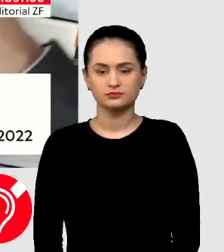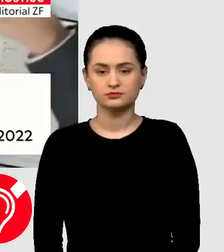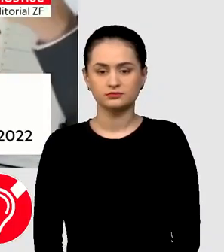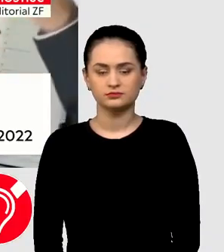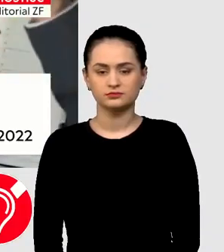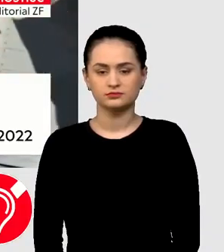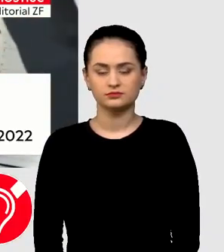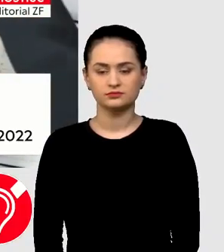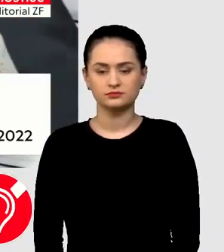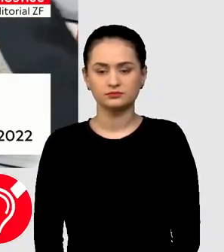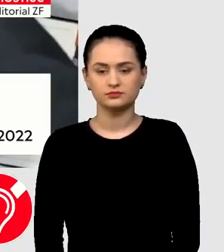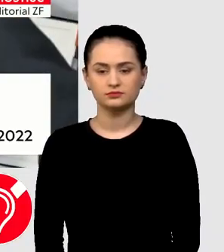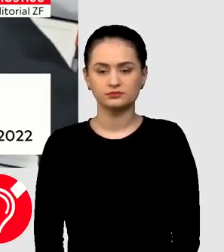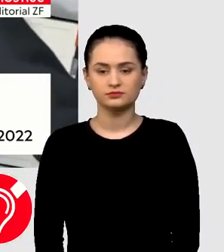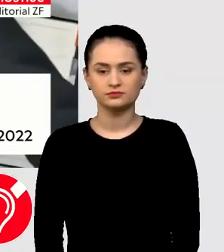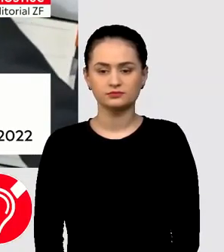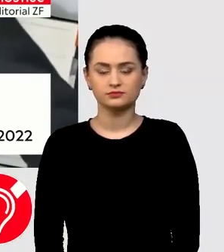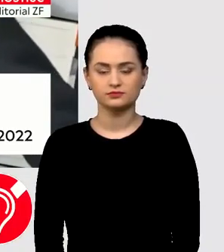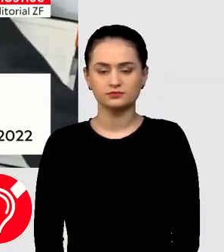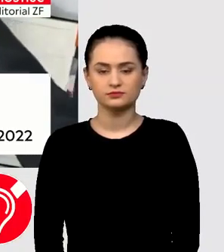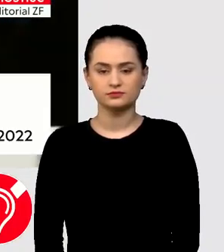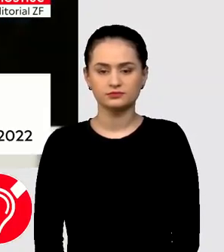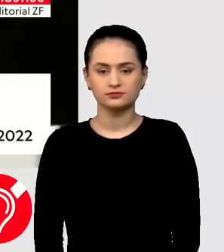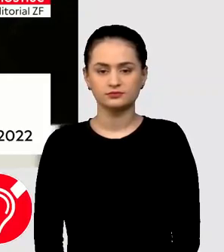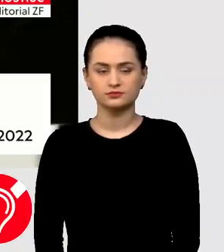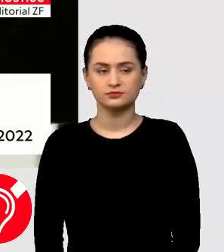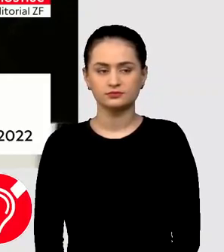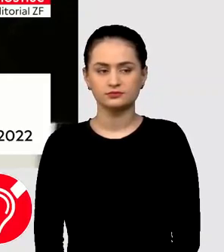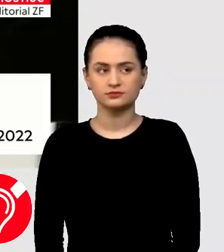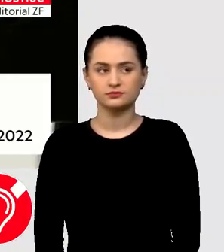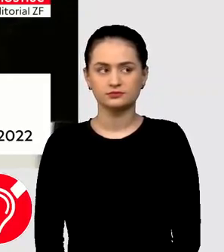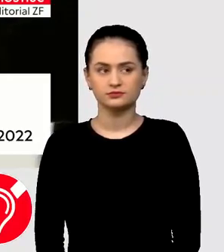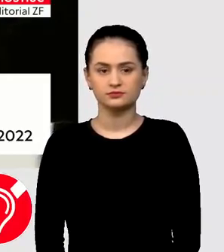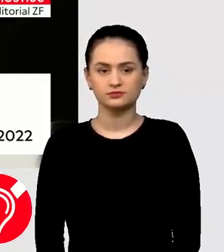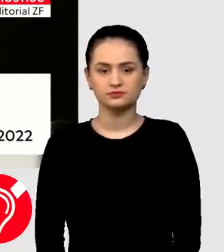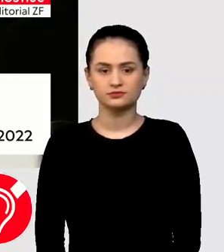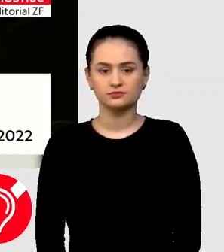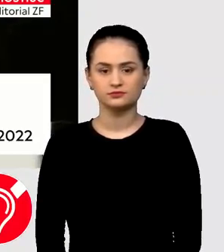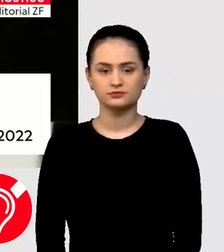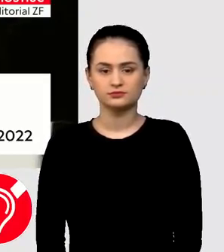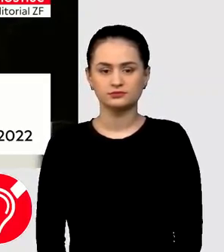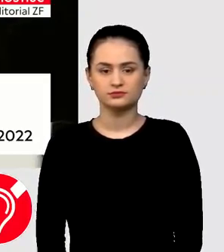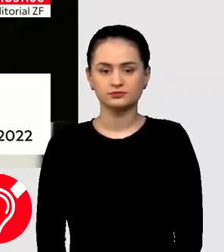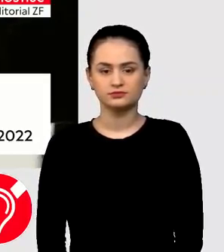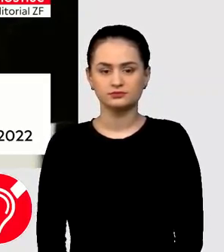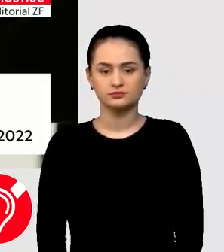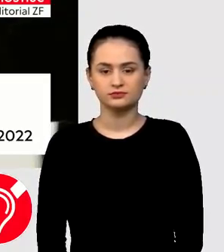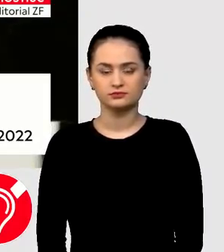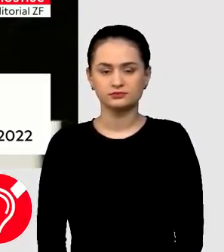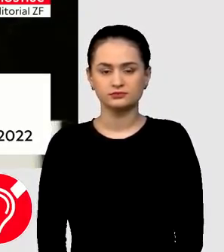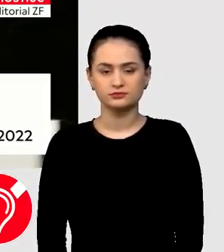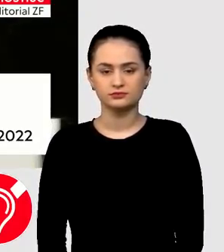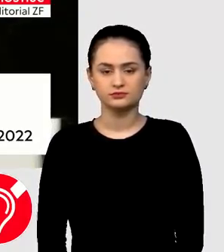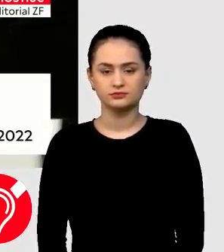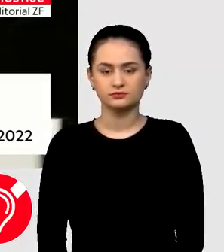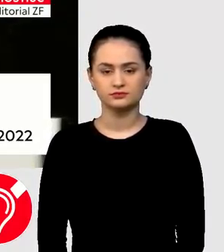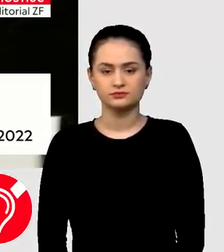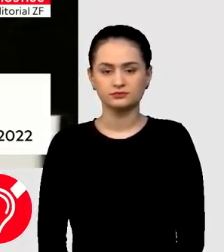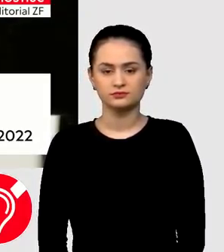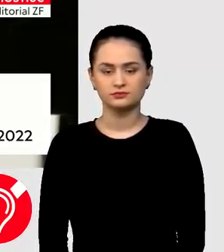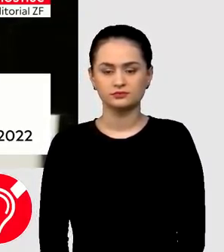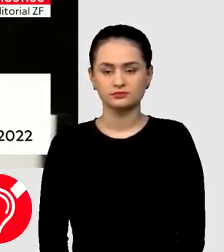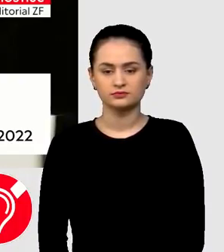începând de la Statele Unite, Uniunea Europeană, Germania, Franța, Marea Britanie, vor ajunge de la o inflație cu minus